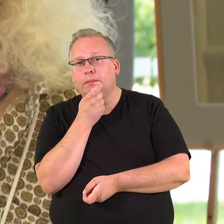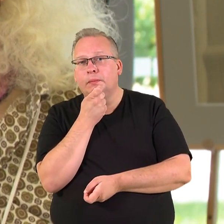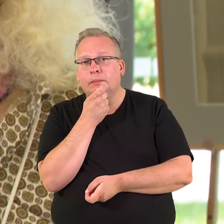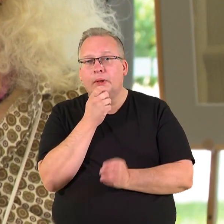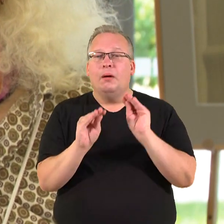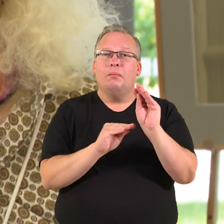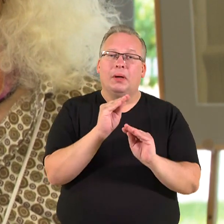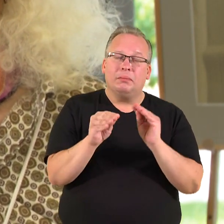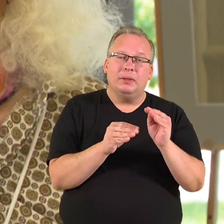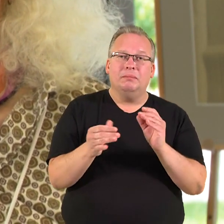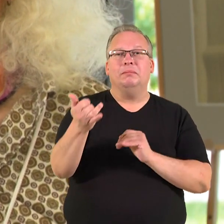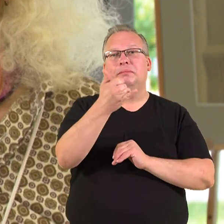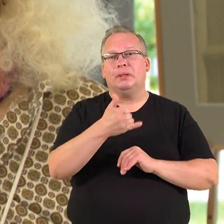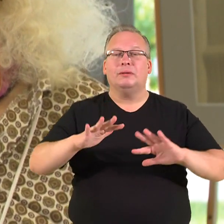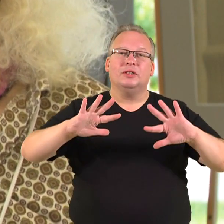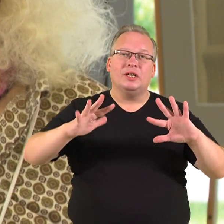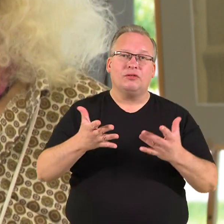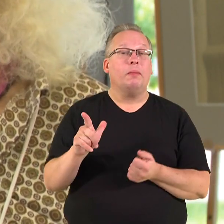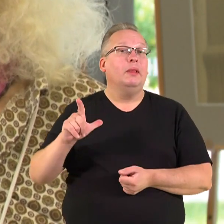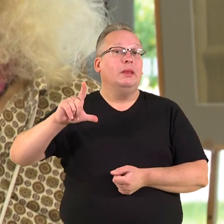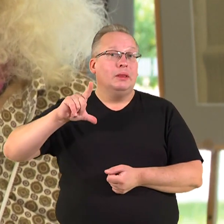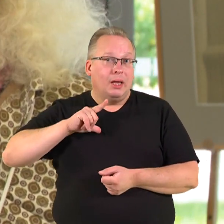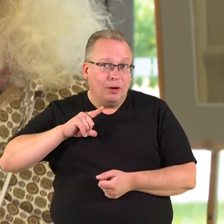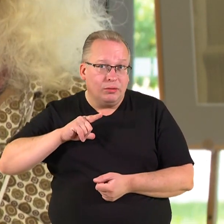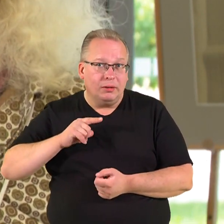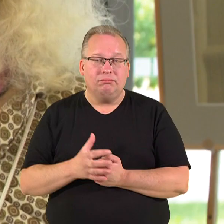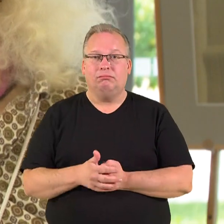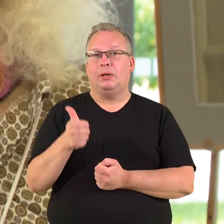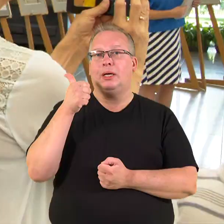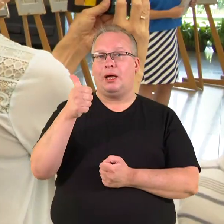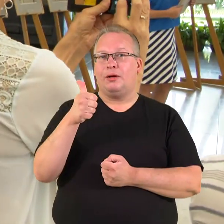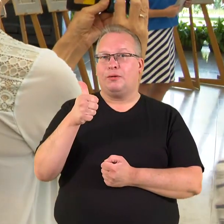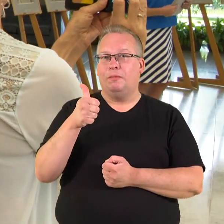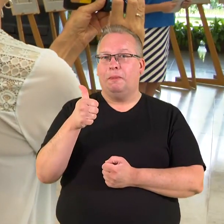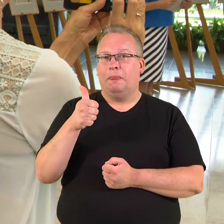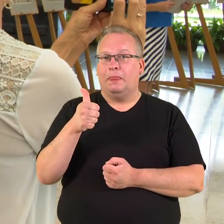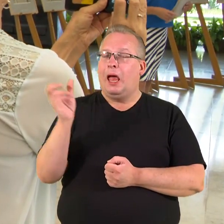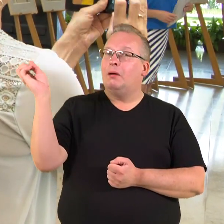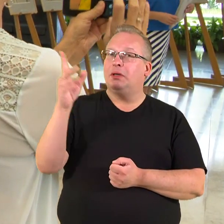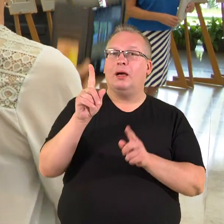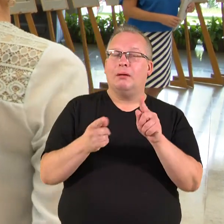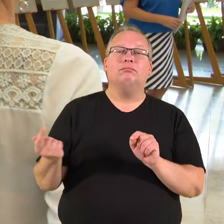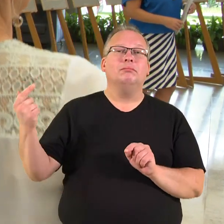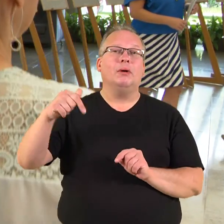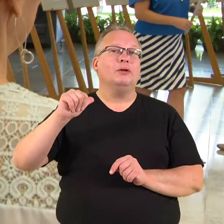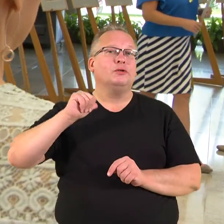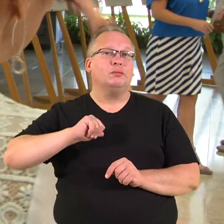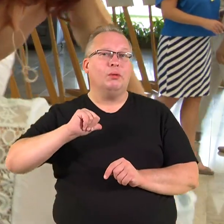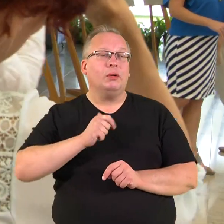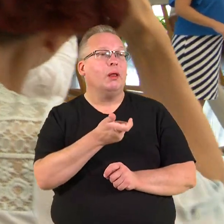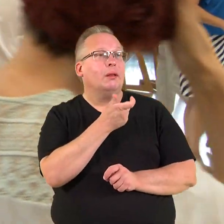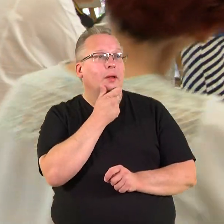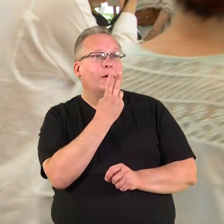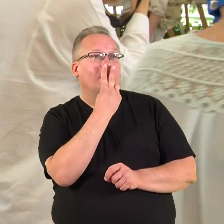padėlioji, papilstai ir laukiu gero apšvietimo. Kartais ateidavo žmonės pasižiūrėti,